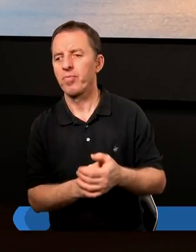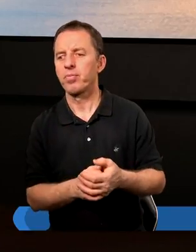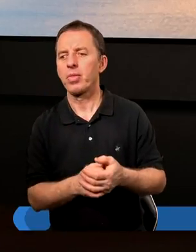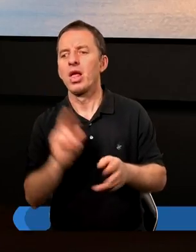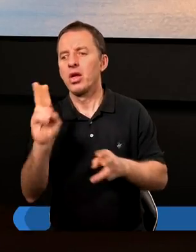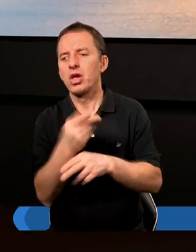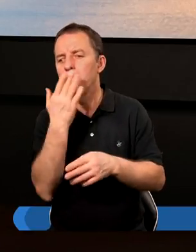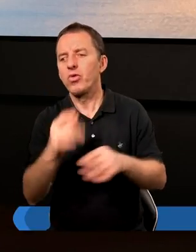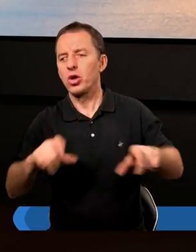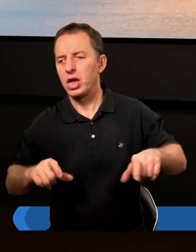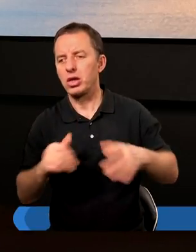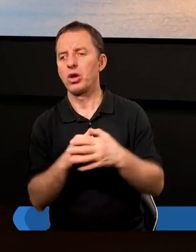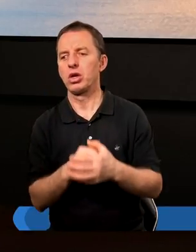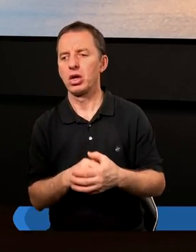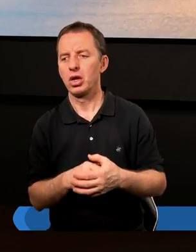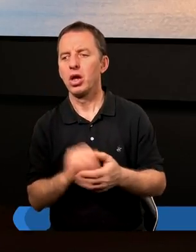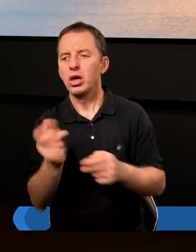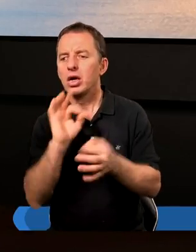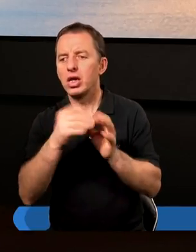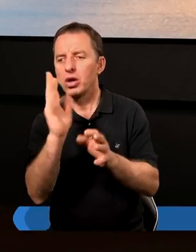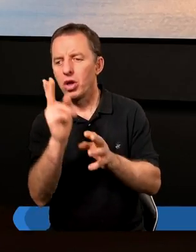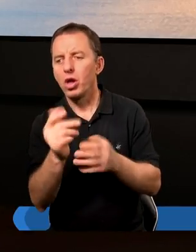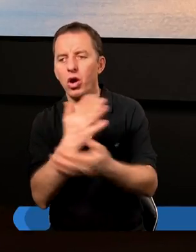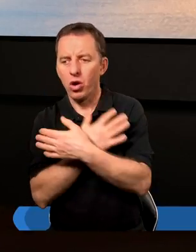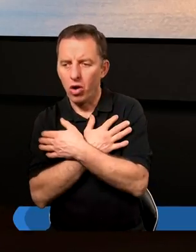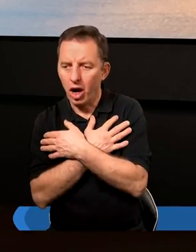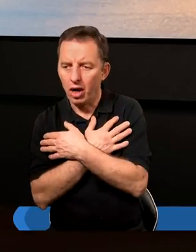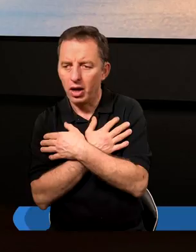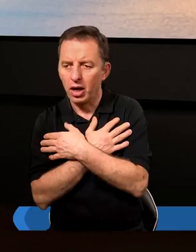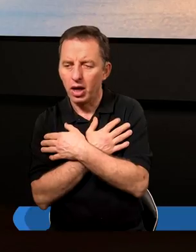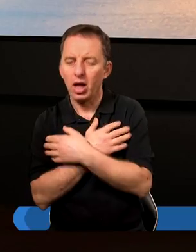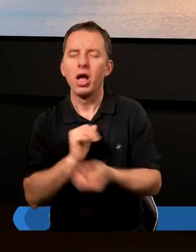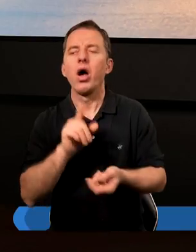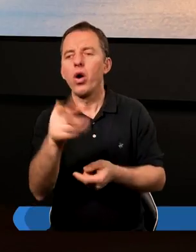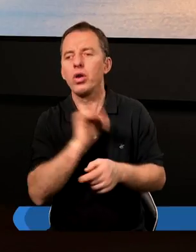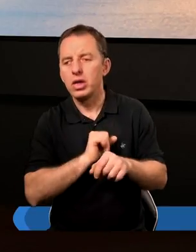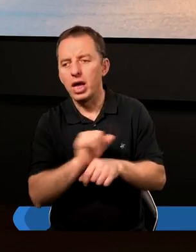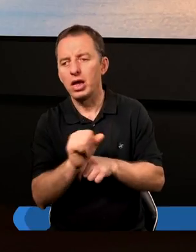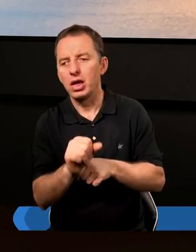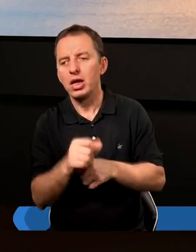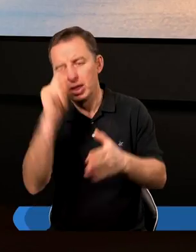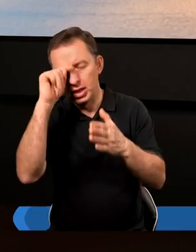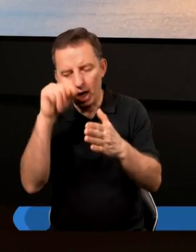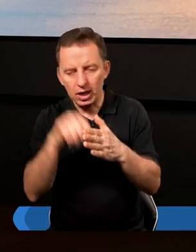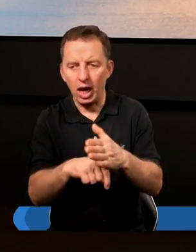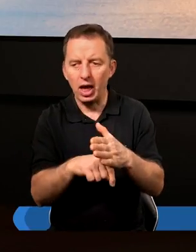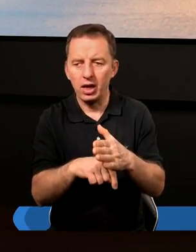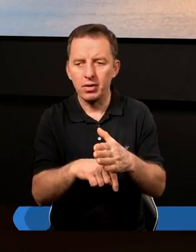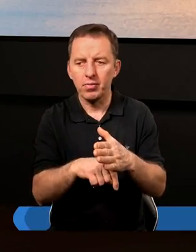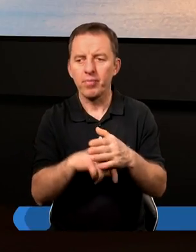Ale kiedy mówimy o zazdrości? Kiedy ktoś kogoś kocha, a on jest zdradzany.